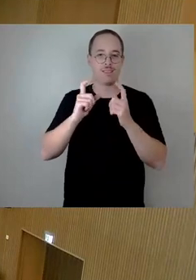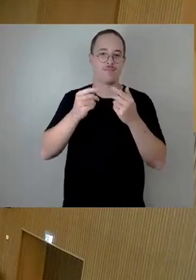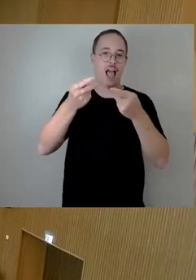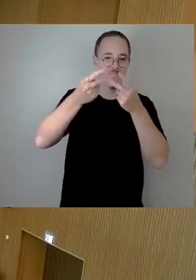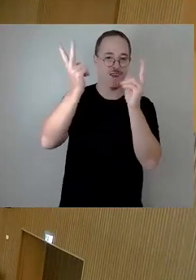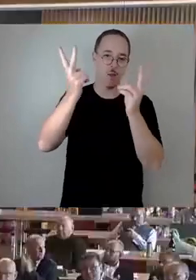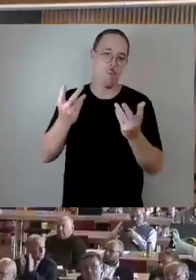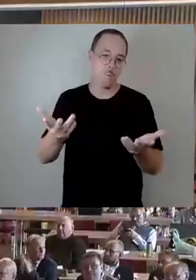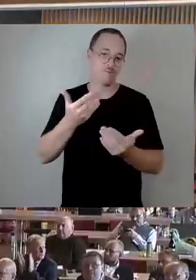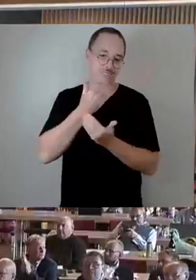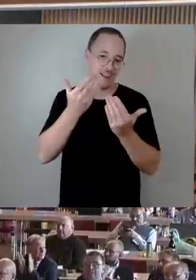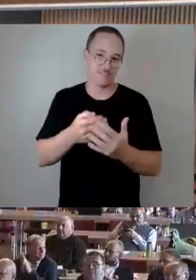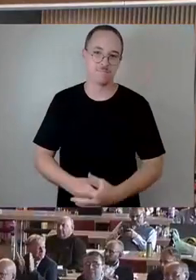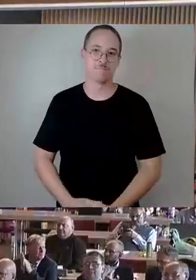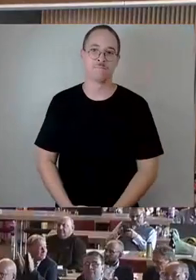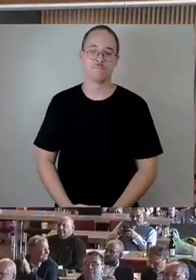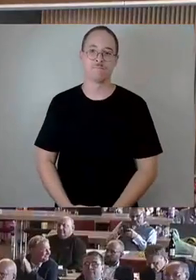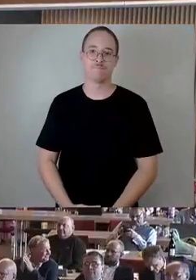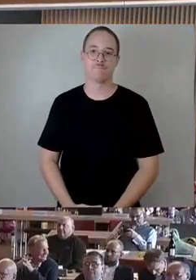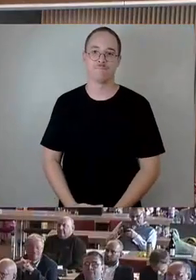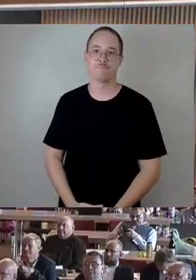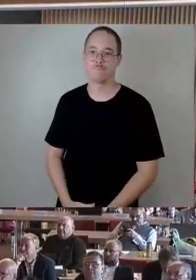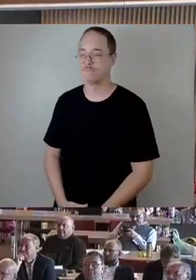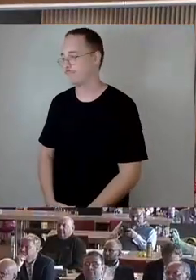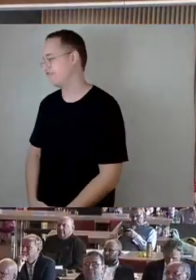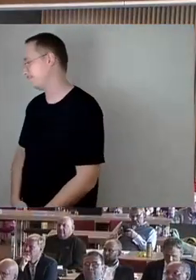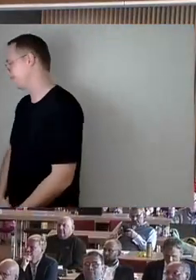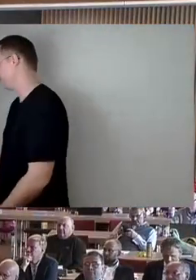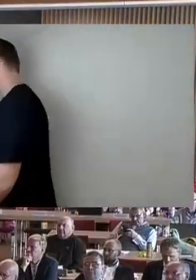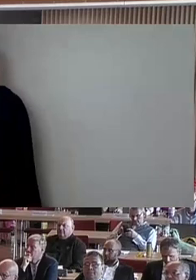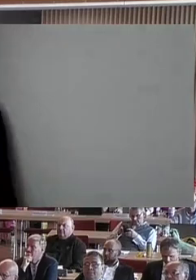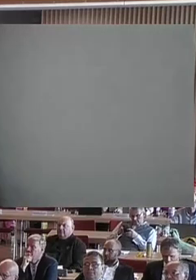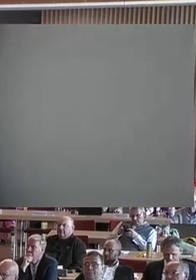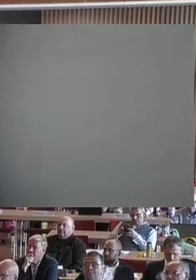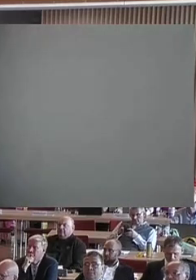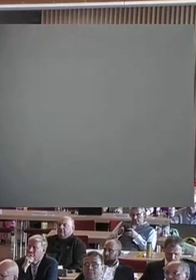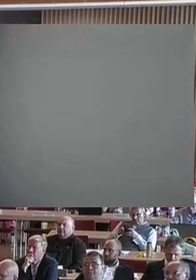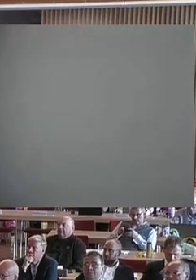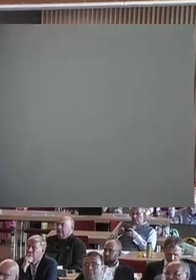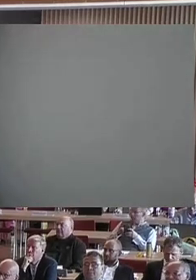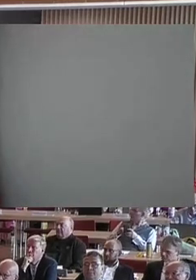Vielen Dank. Vielen Dank.